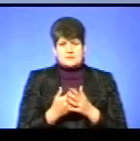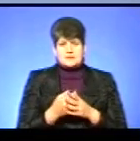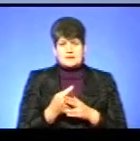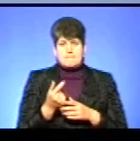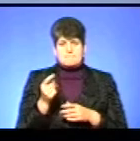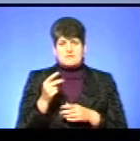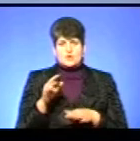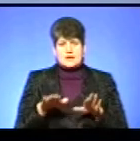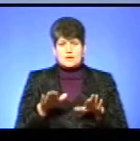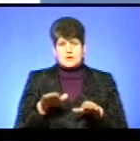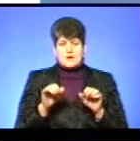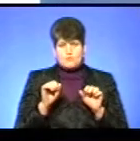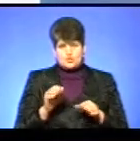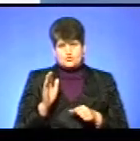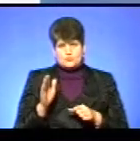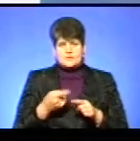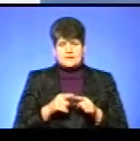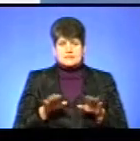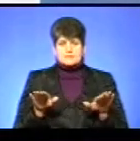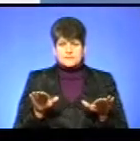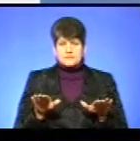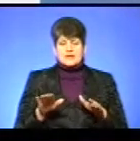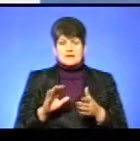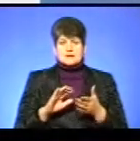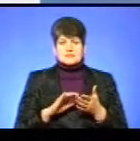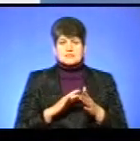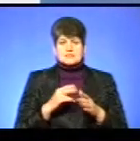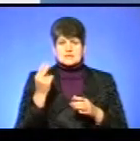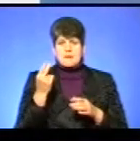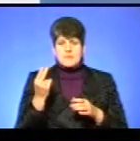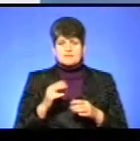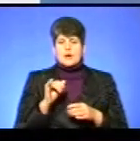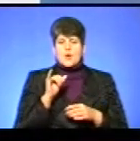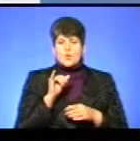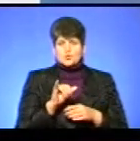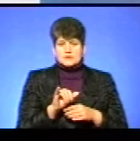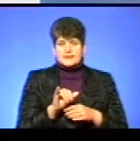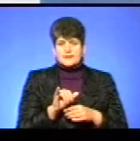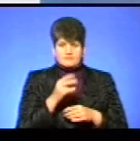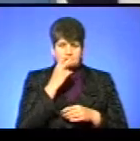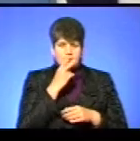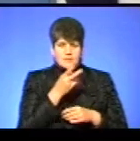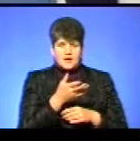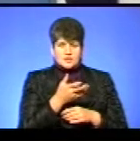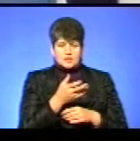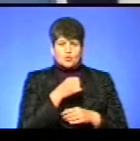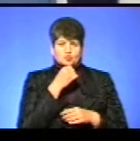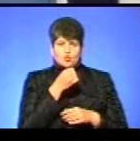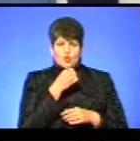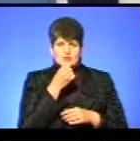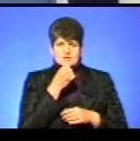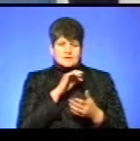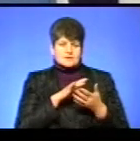кілограма можуть важити ці птахи. Забарвлення у них, як ви бачите, у дорослих